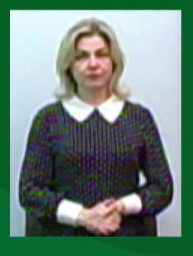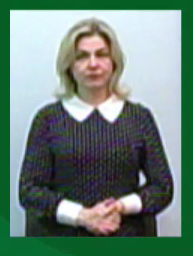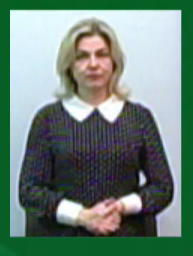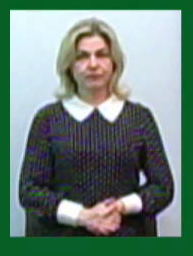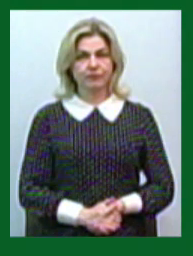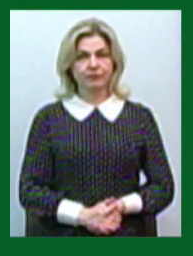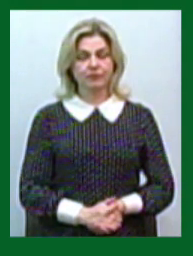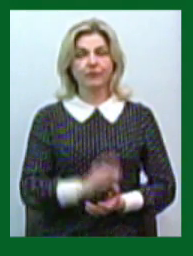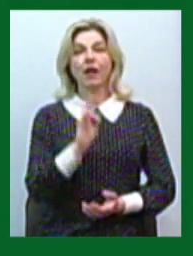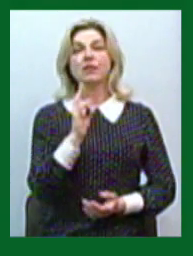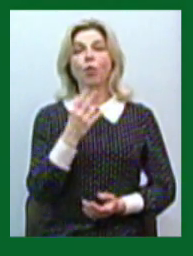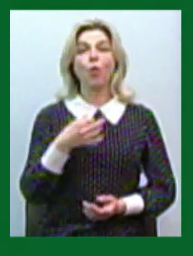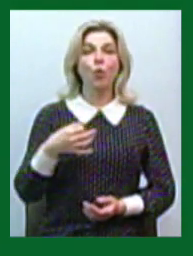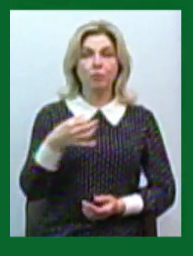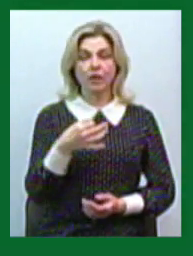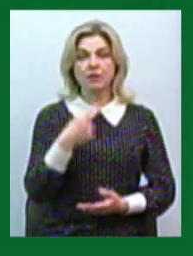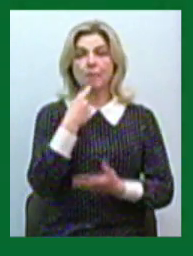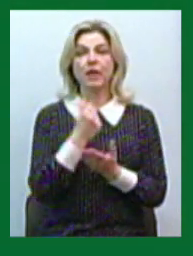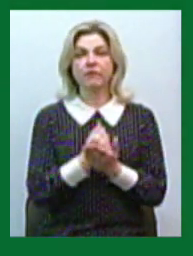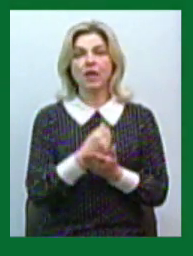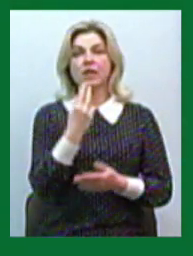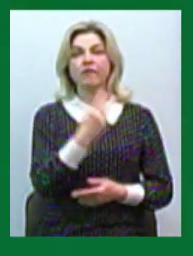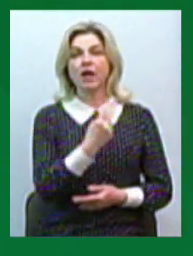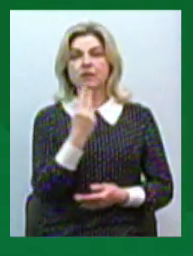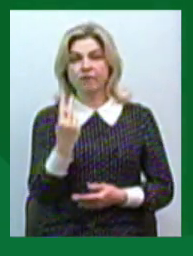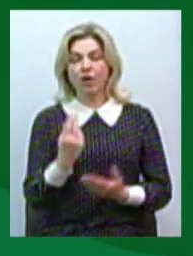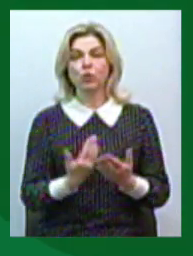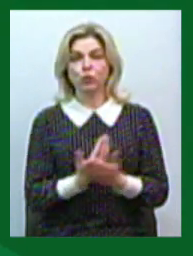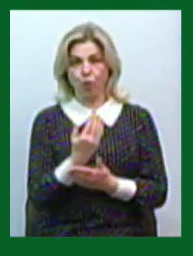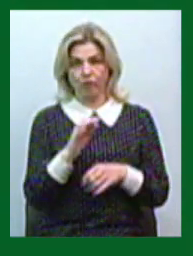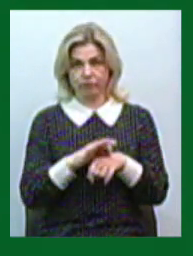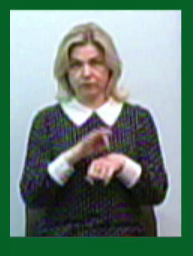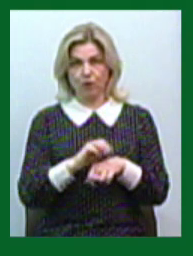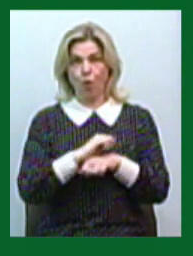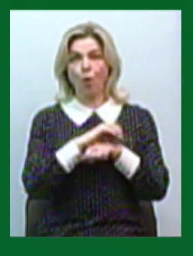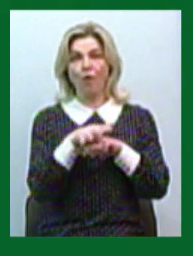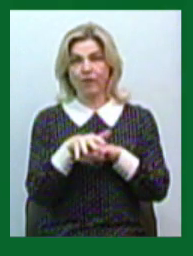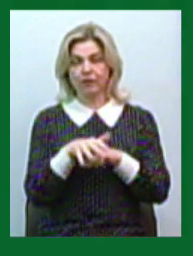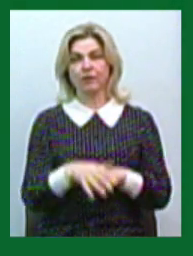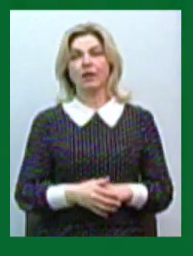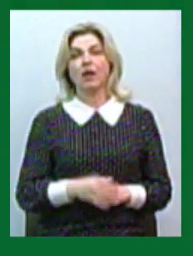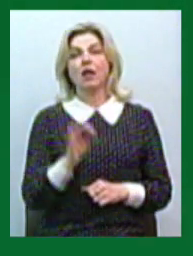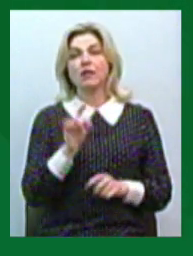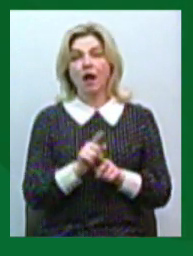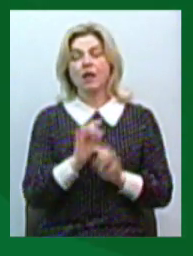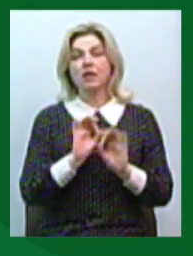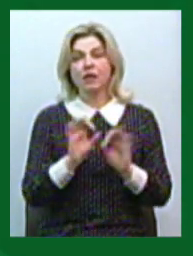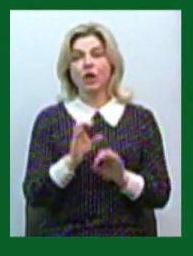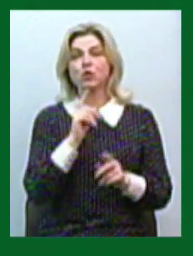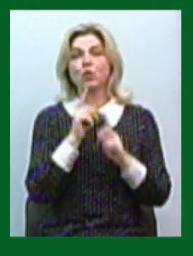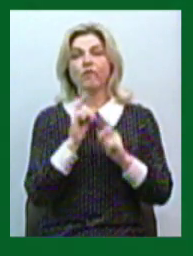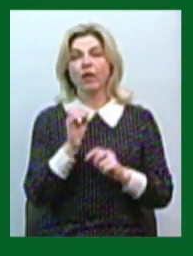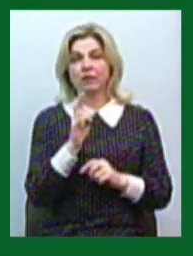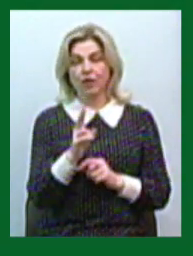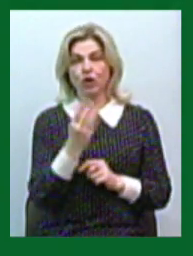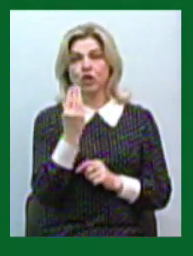В Миколаївській області підтверджено 22 нових випадки інфікування COVID-19. Про це розповіла речниця Миколаївського